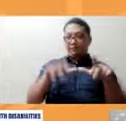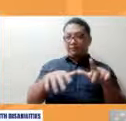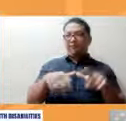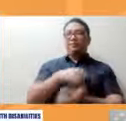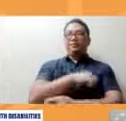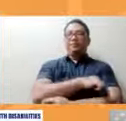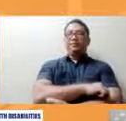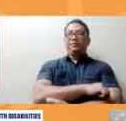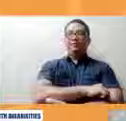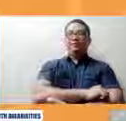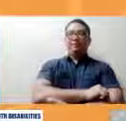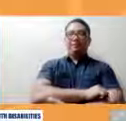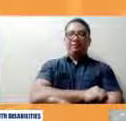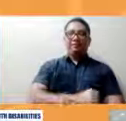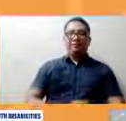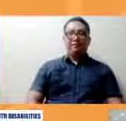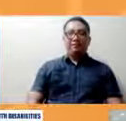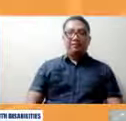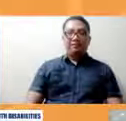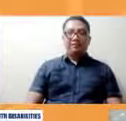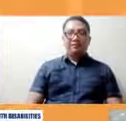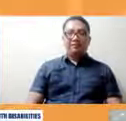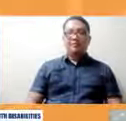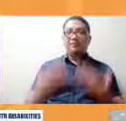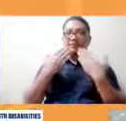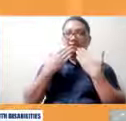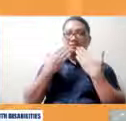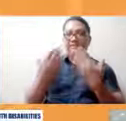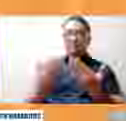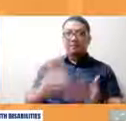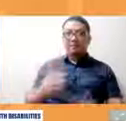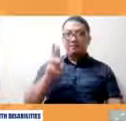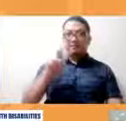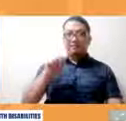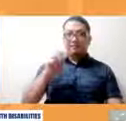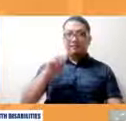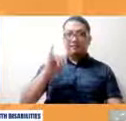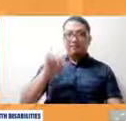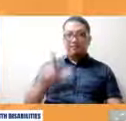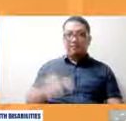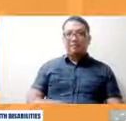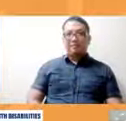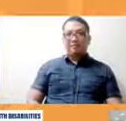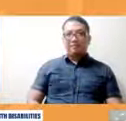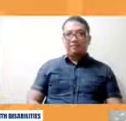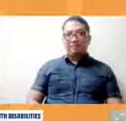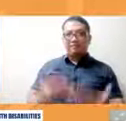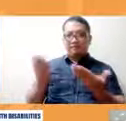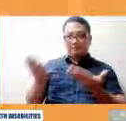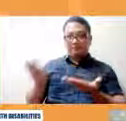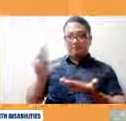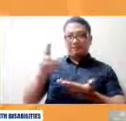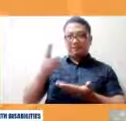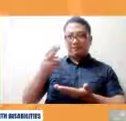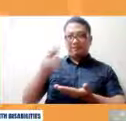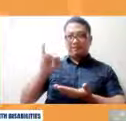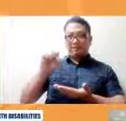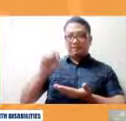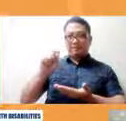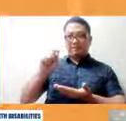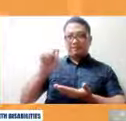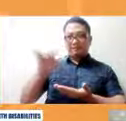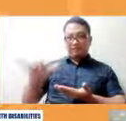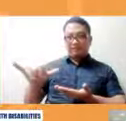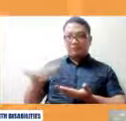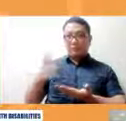Okay Thank you very much Sir Raniel Miss Chrissy anything that you want to add that you want